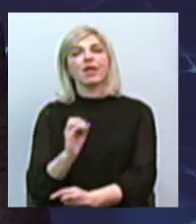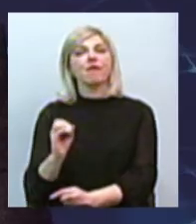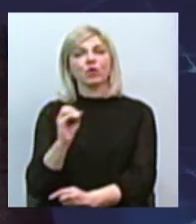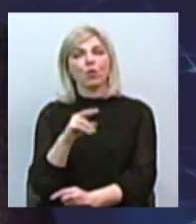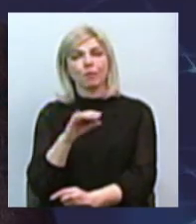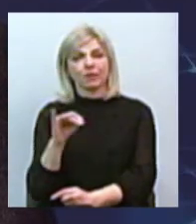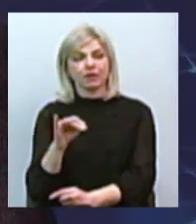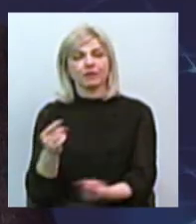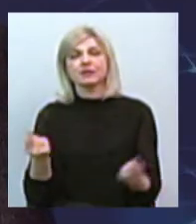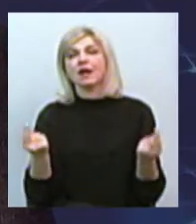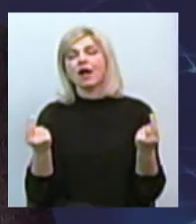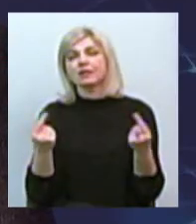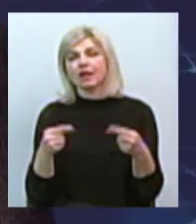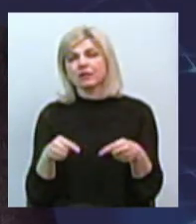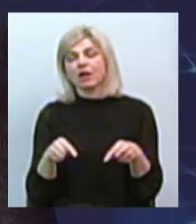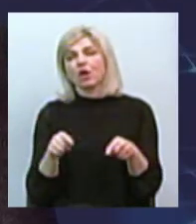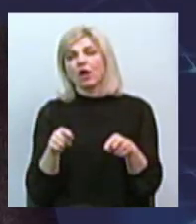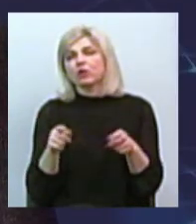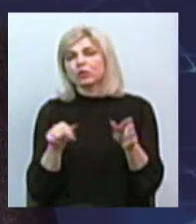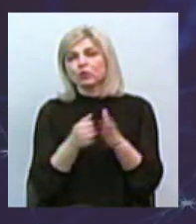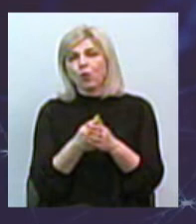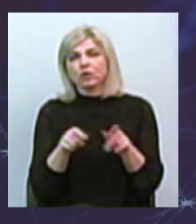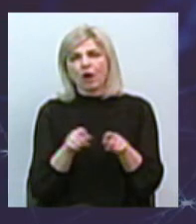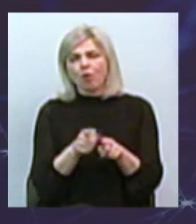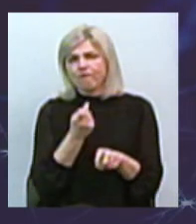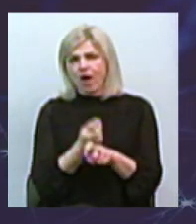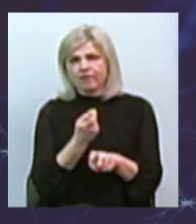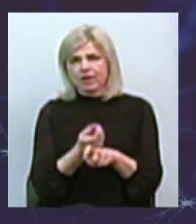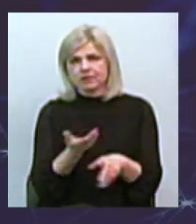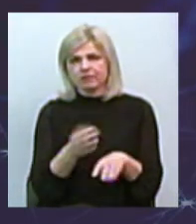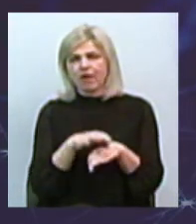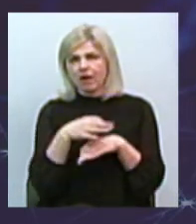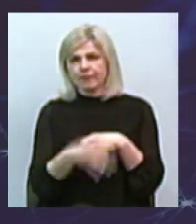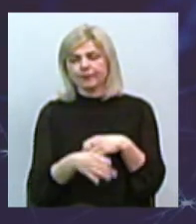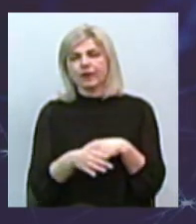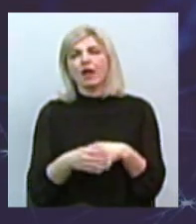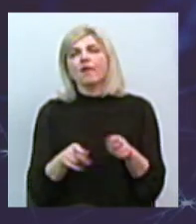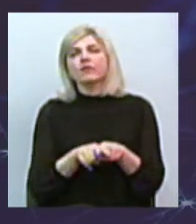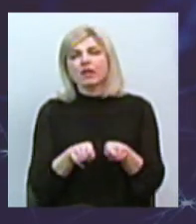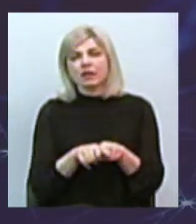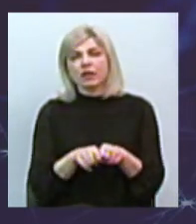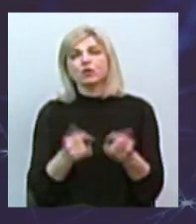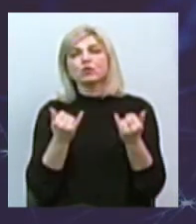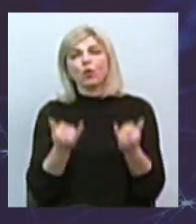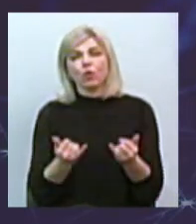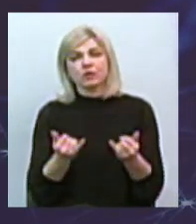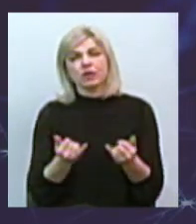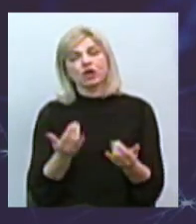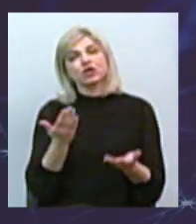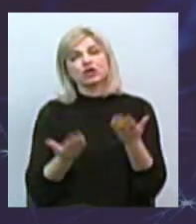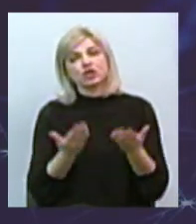скотилася до такого варвоста. То все ж таки сьогодні, на сьогодні, чи